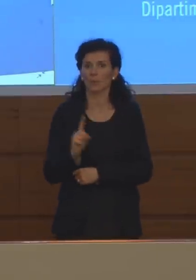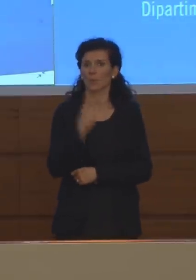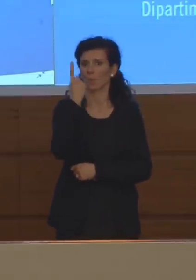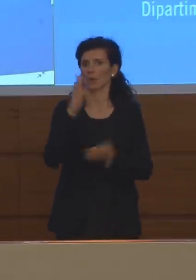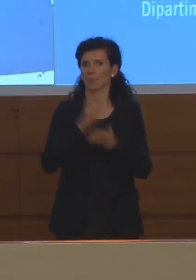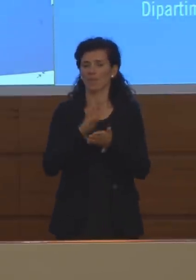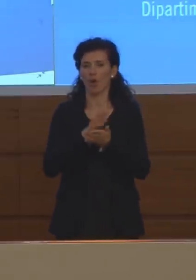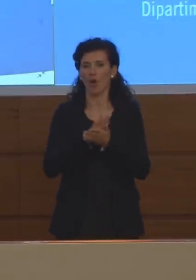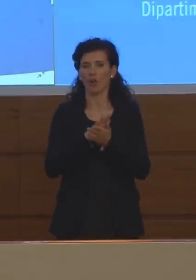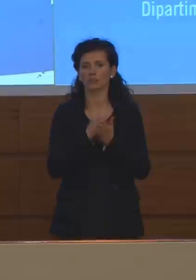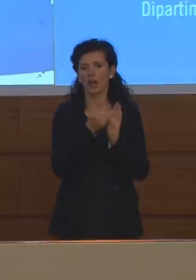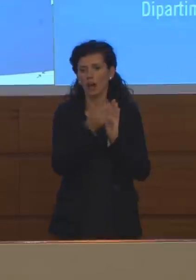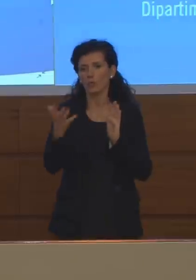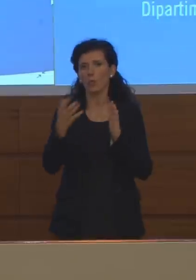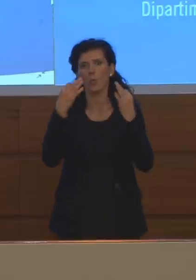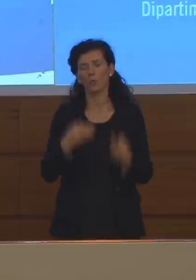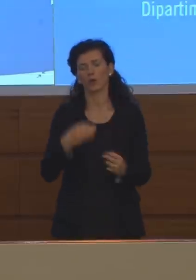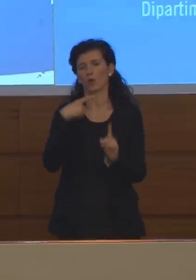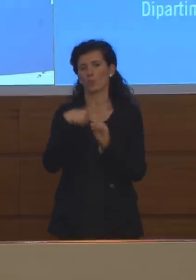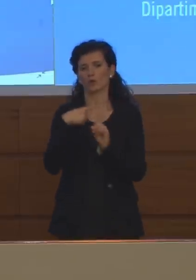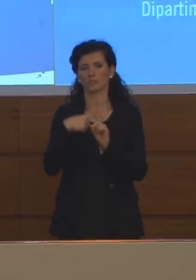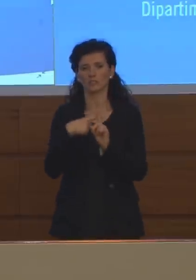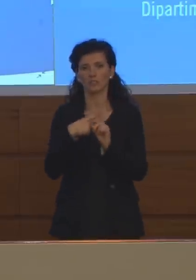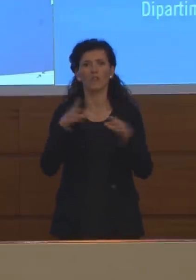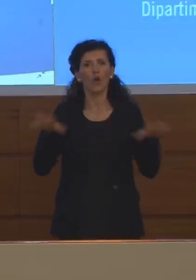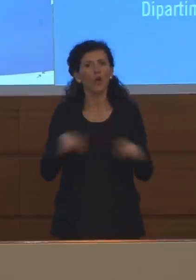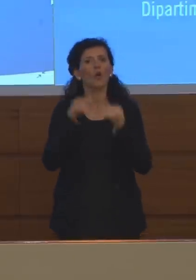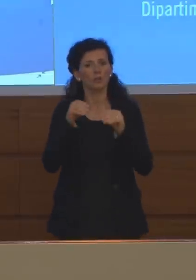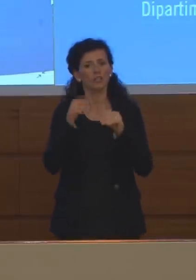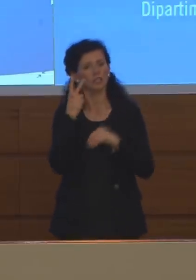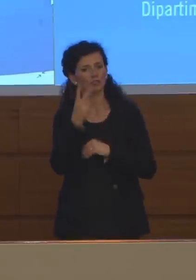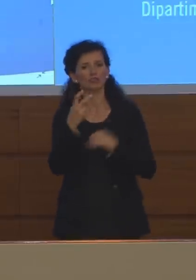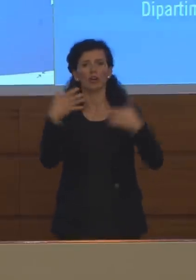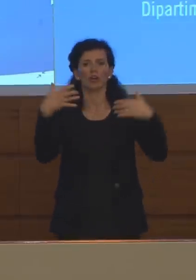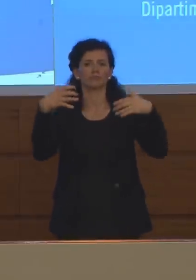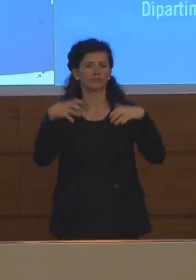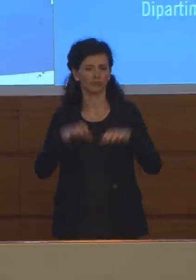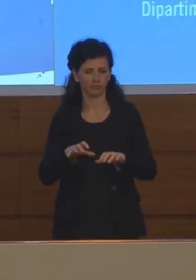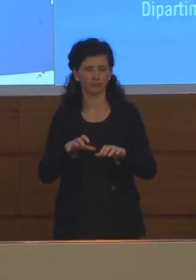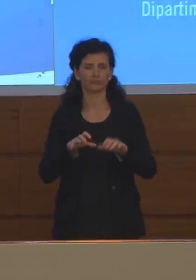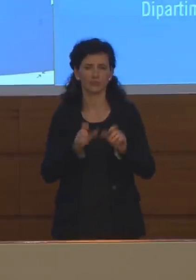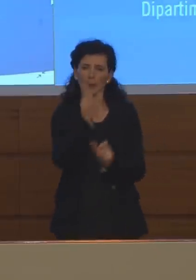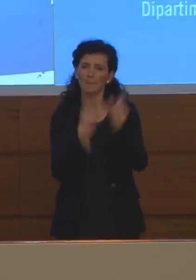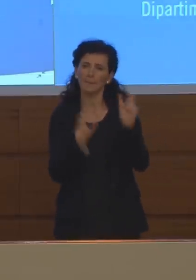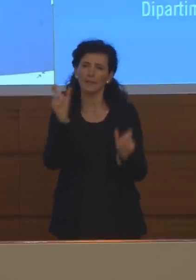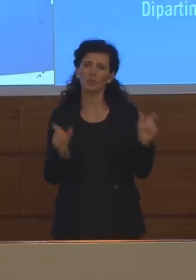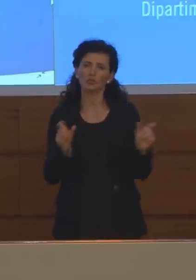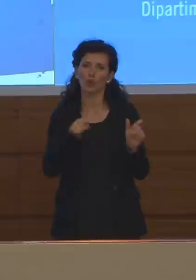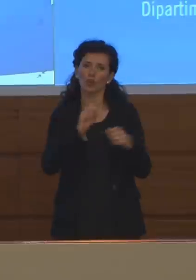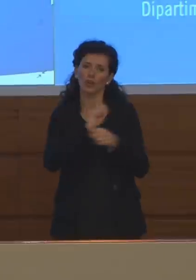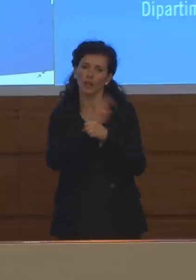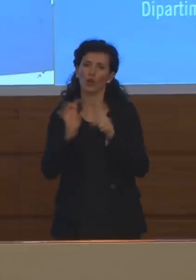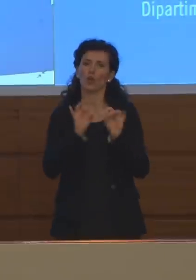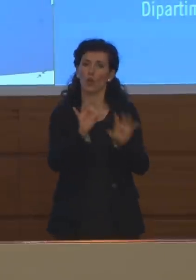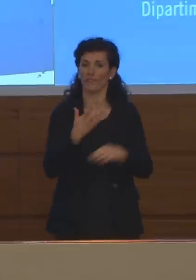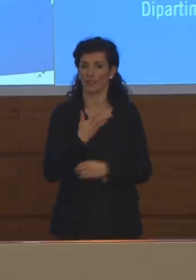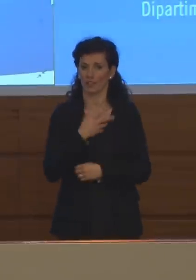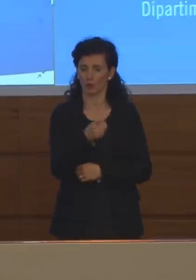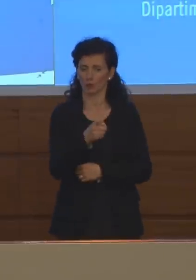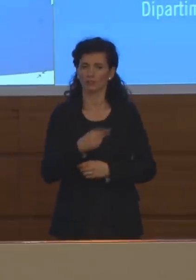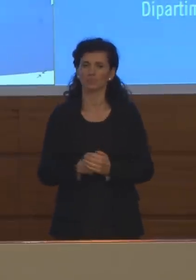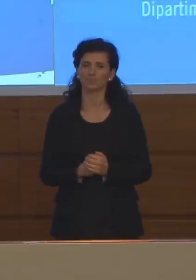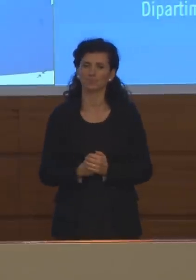ulteriormente positivo perché andiamo a diminuire il numero delle persone attualmente positive.